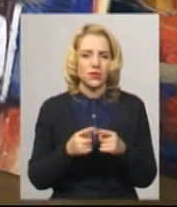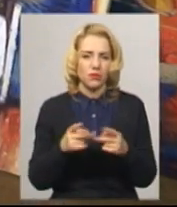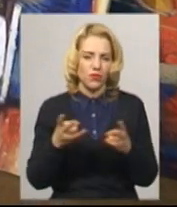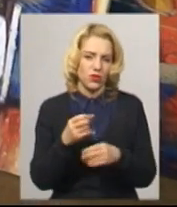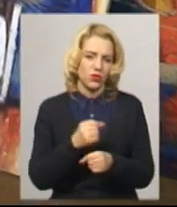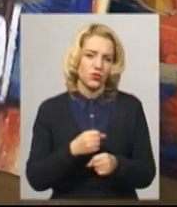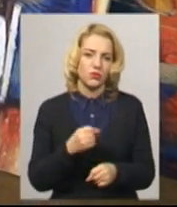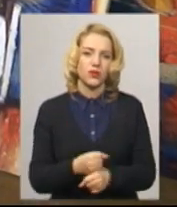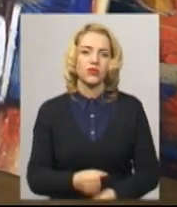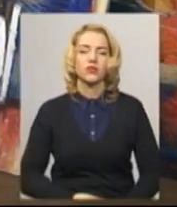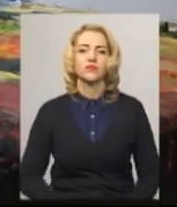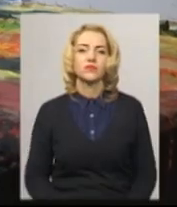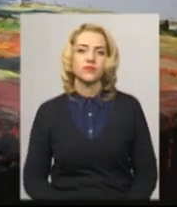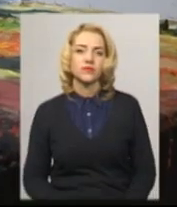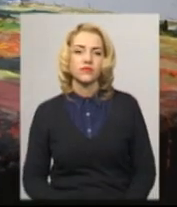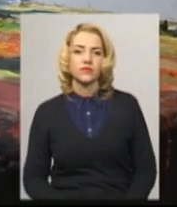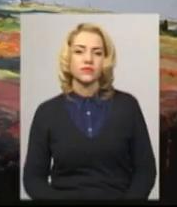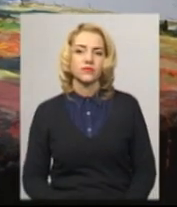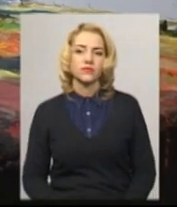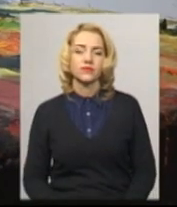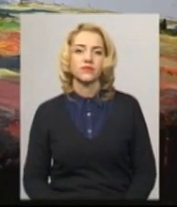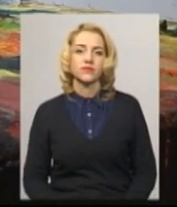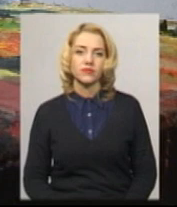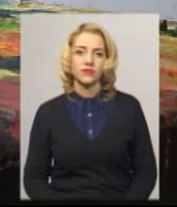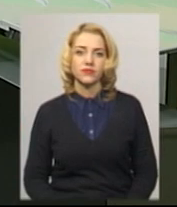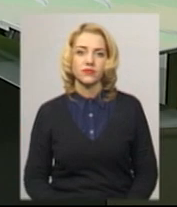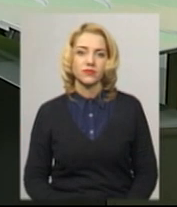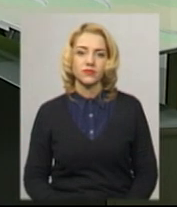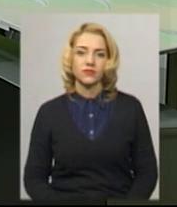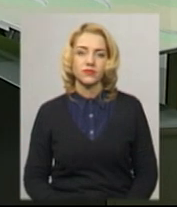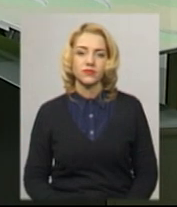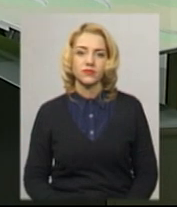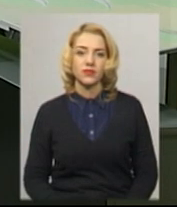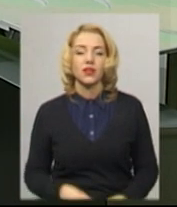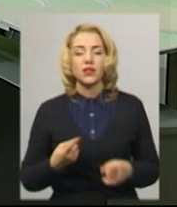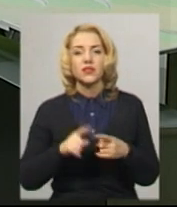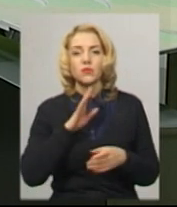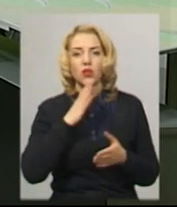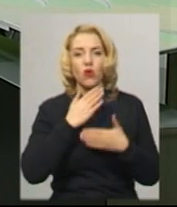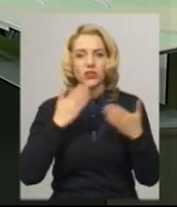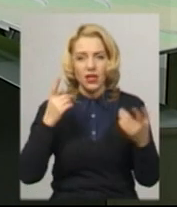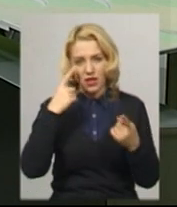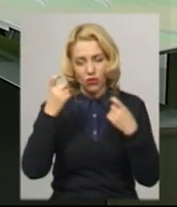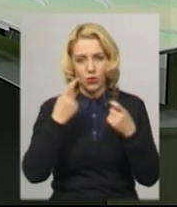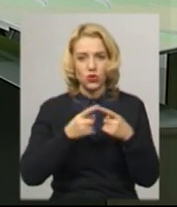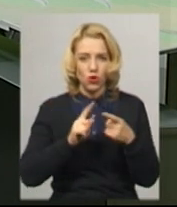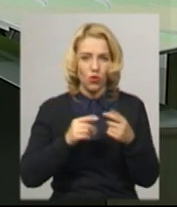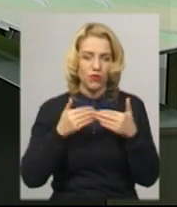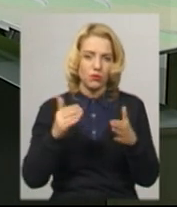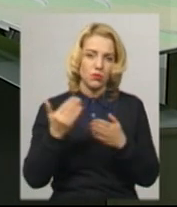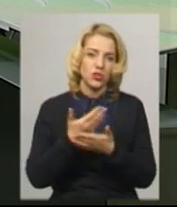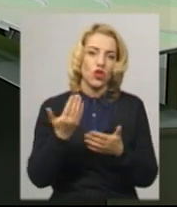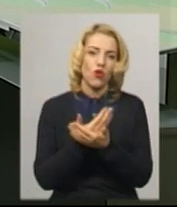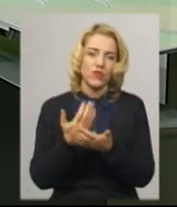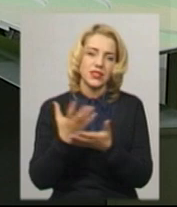Ворожтова, Олександр Горішевський. Новини на Суспільному. Хмельницький. Це була остання інформація цього випуску. Більше новин